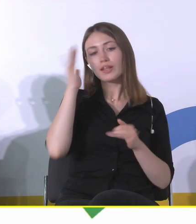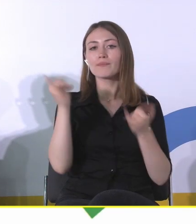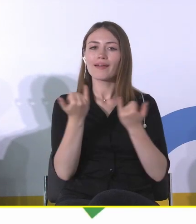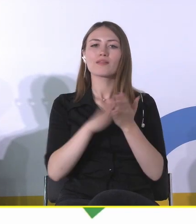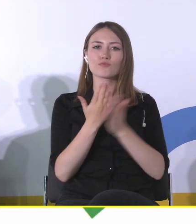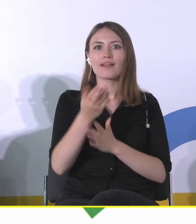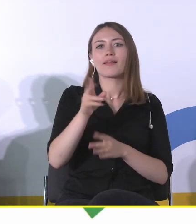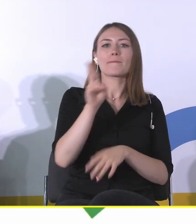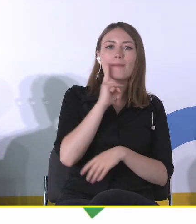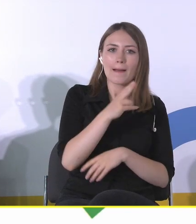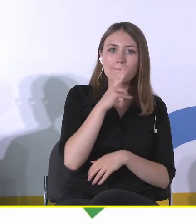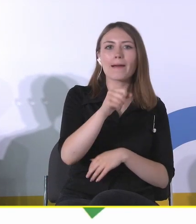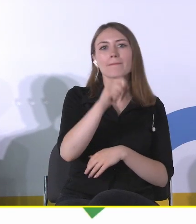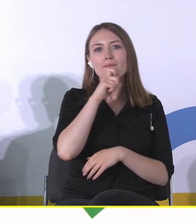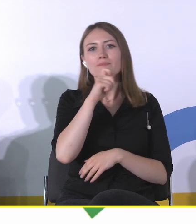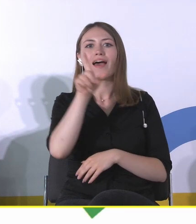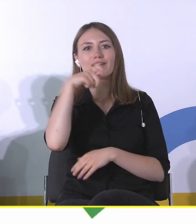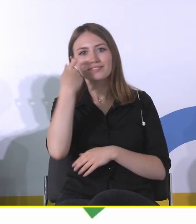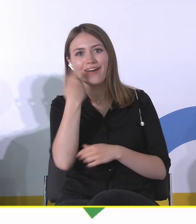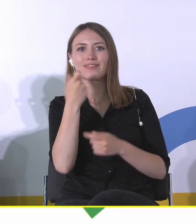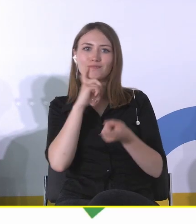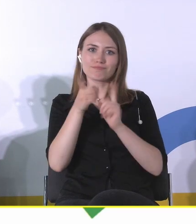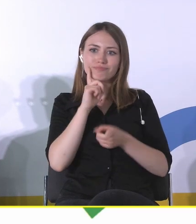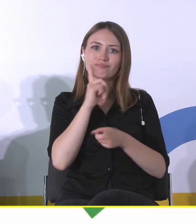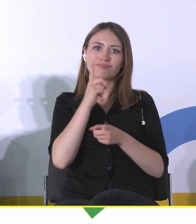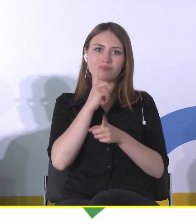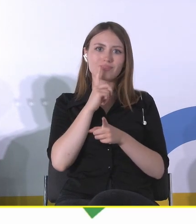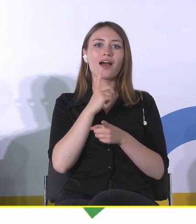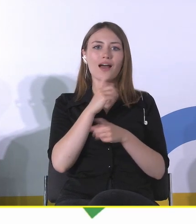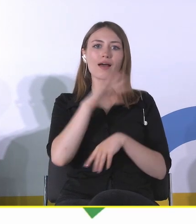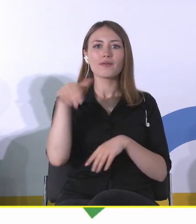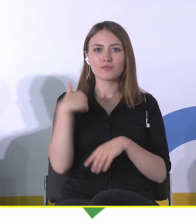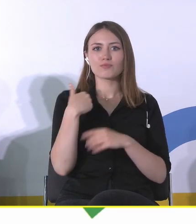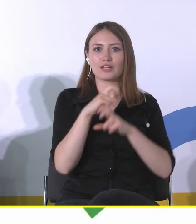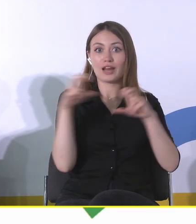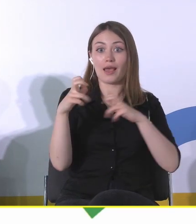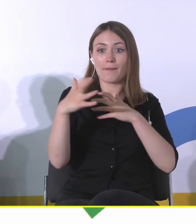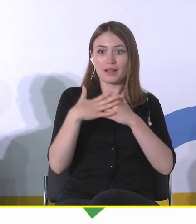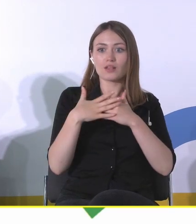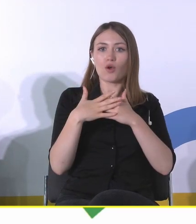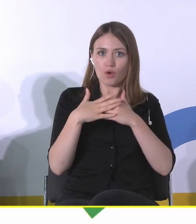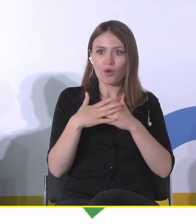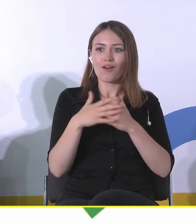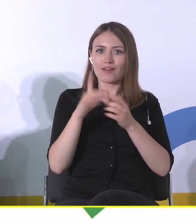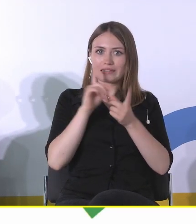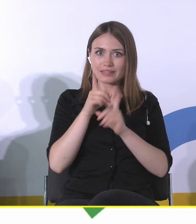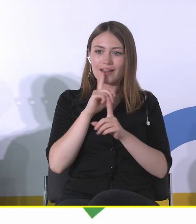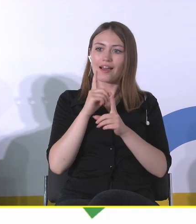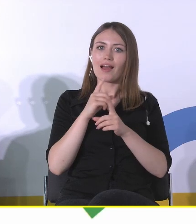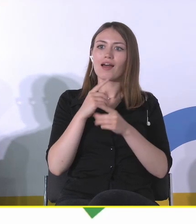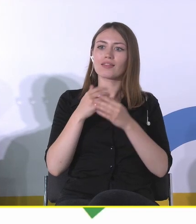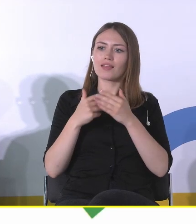i jakby wychodzimy od czasów nam najbliższych i cofamy się coraz dalej. Ja do tego, do tej opowieści takiej, którą